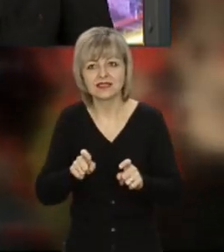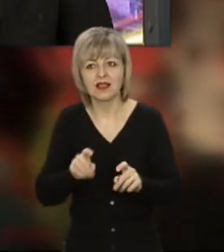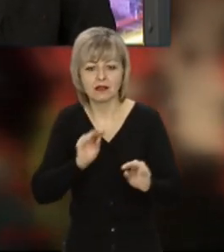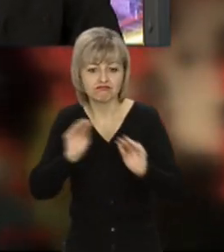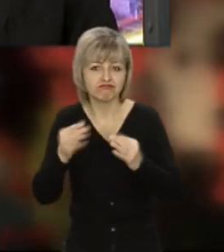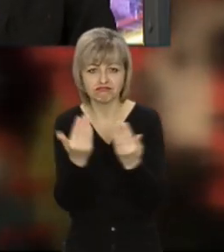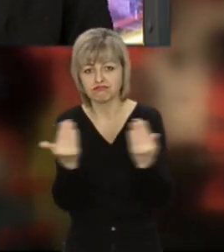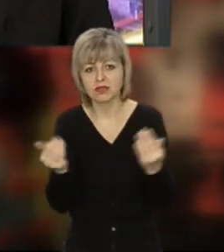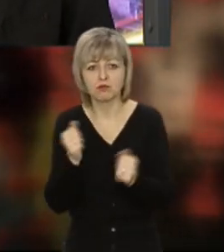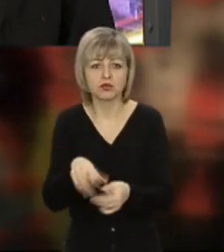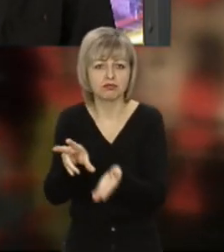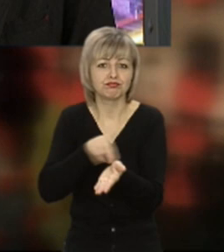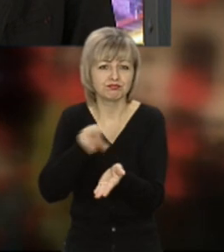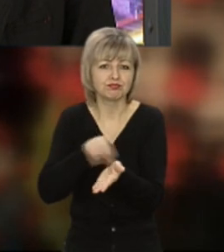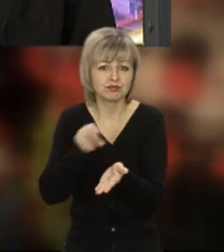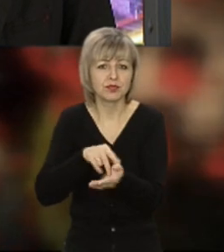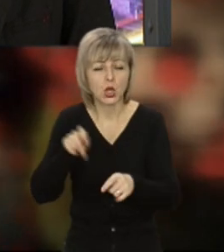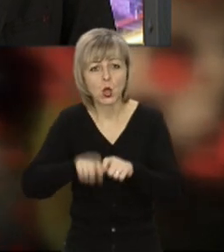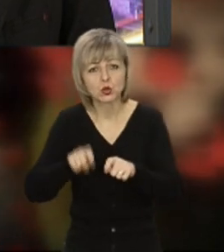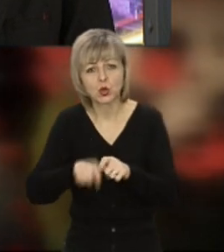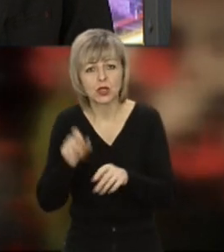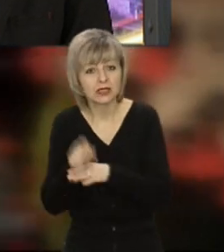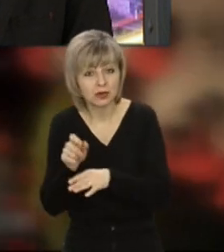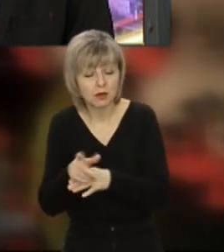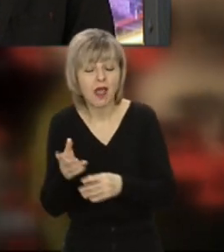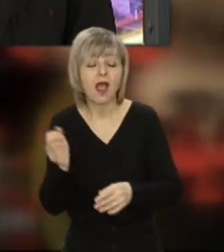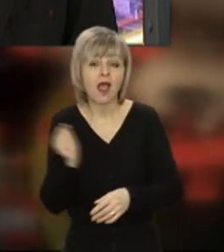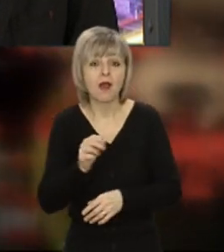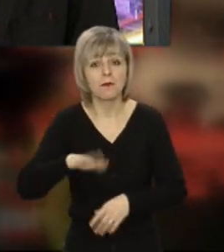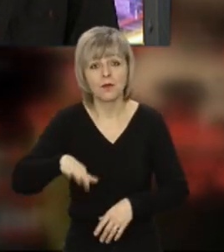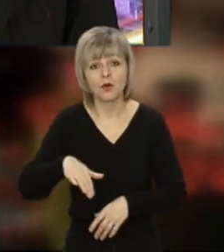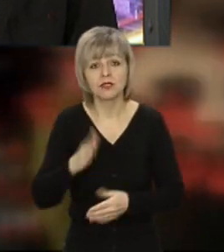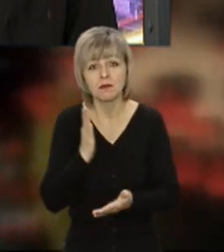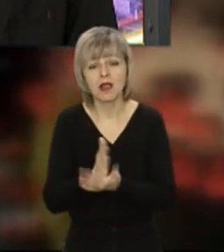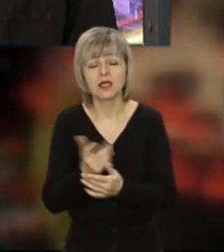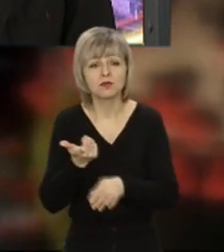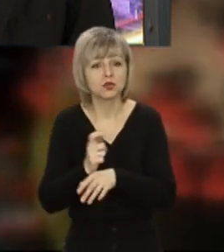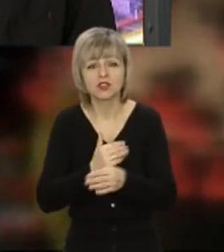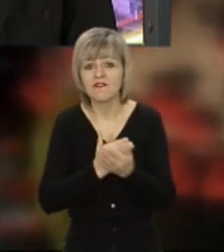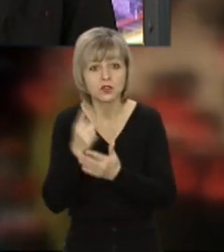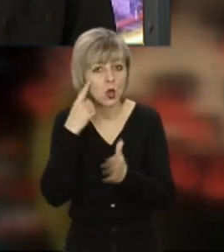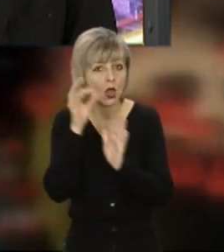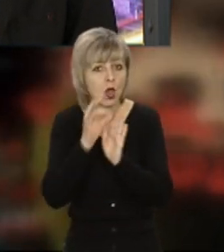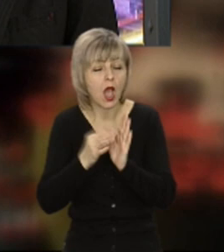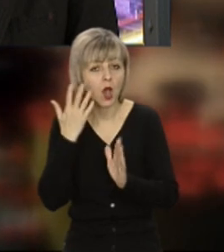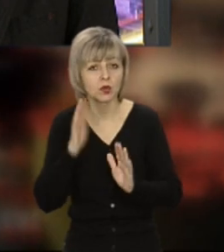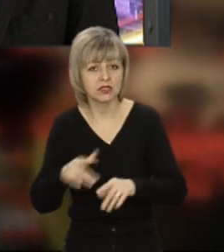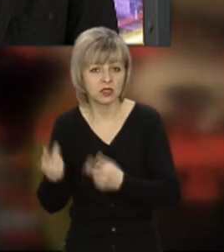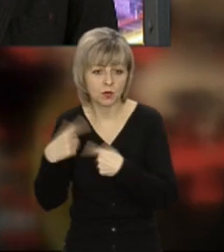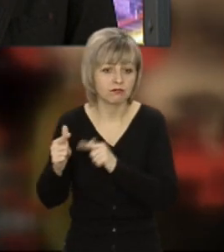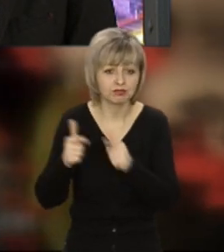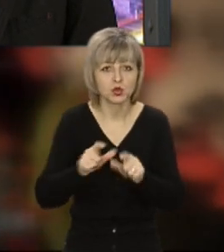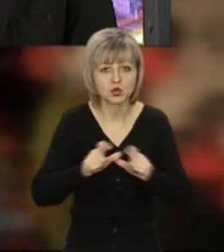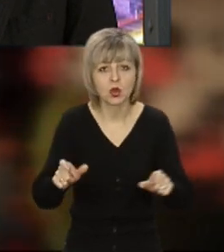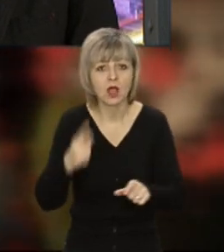гаджетами, і просто списати контрольну роботу, а потім маємо дуже високі оцінки, коли діти приходять до школи,